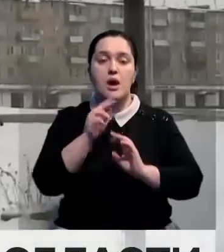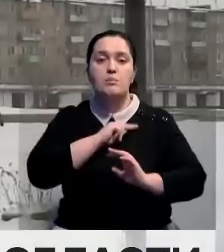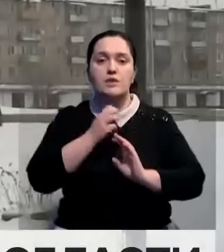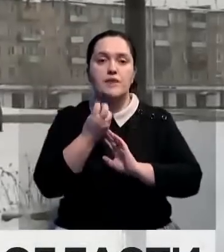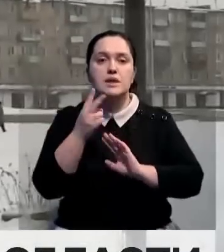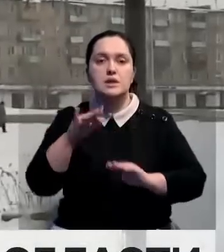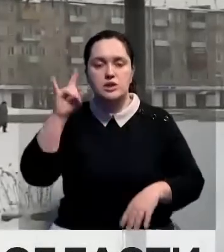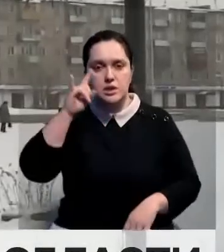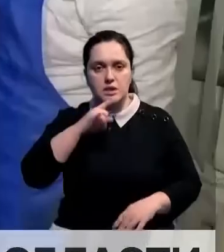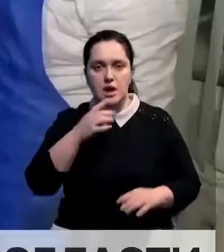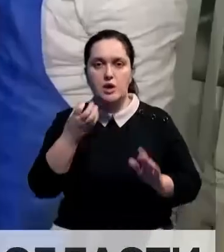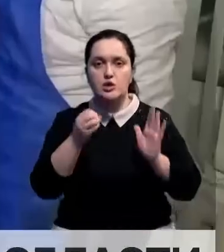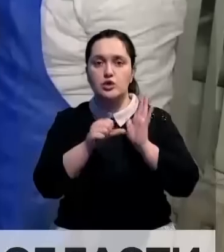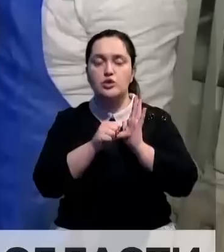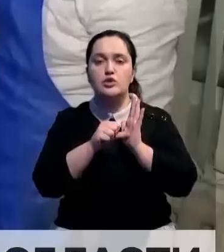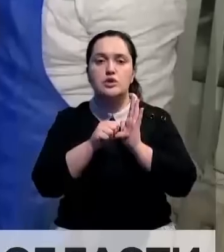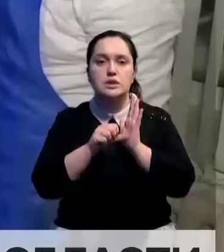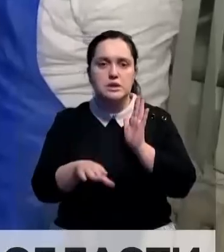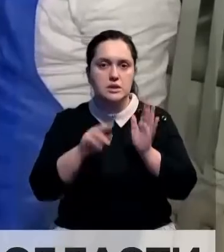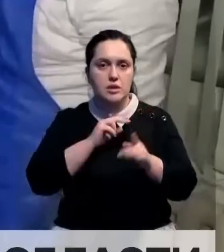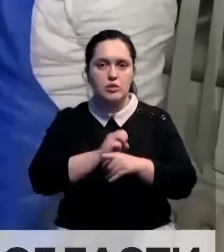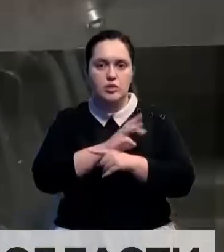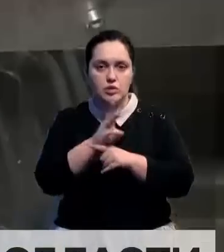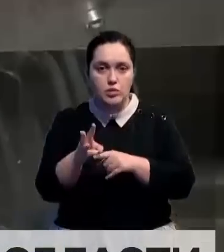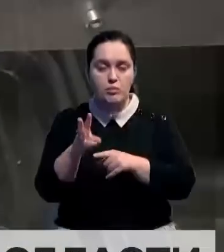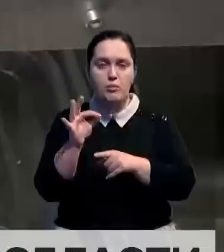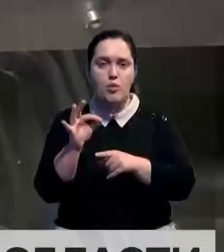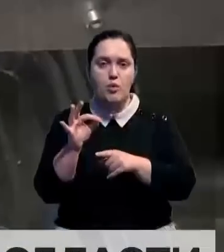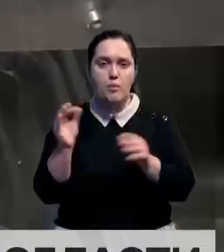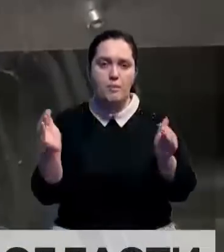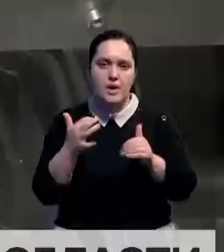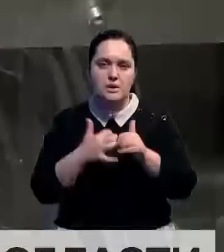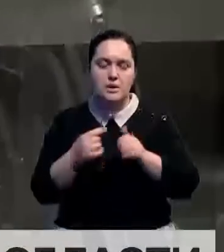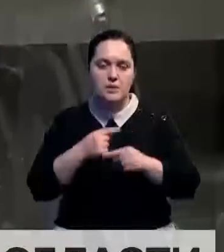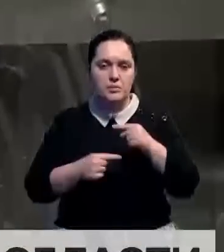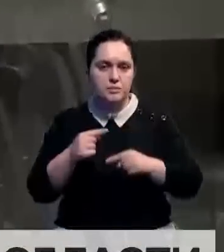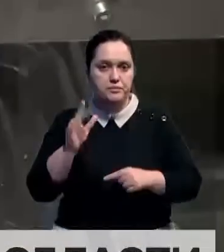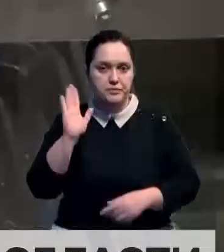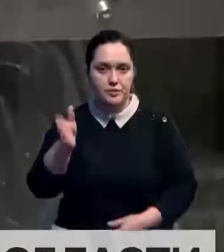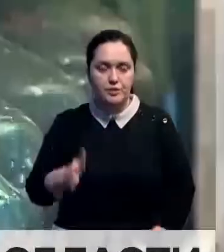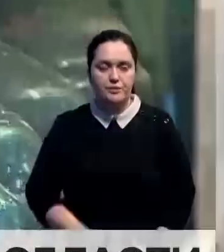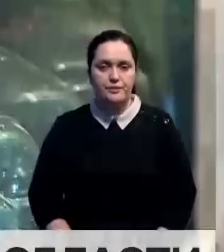работой 12 тысяч казахстанцев. Еще 6 тысяч трудоустроят по линии МСБ.